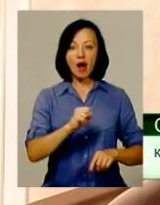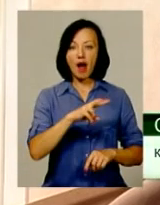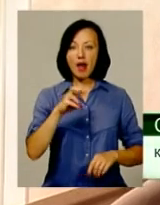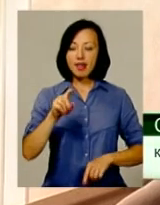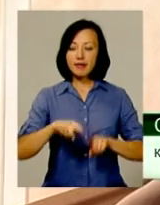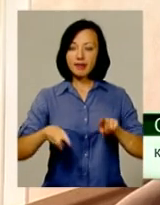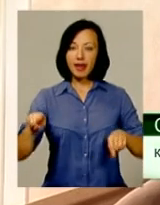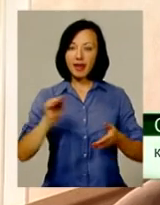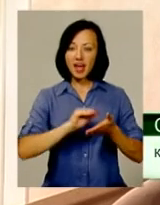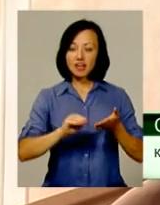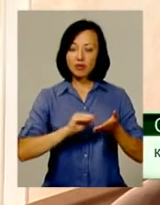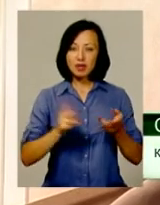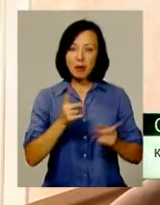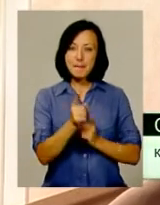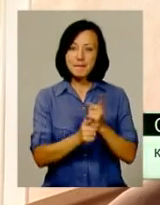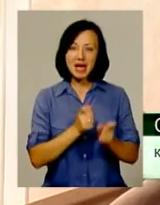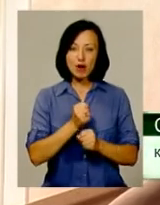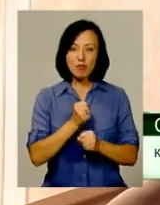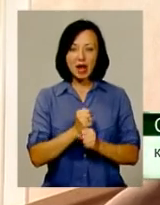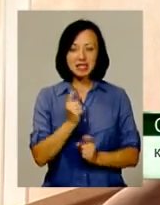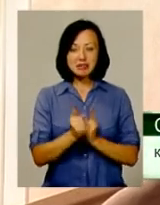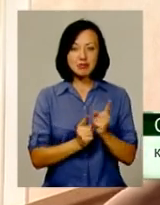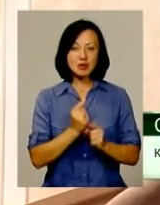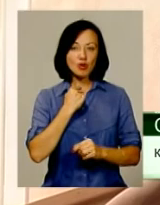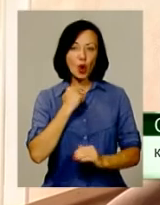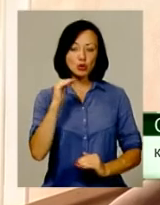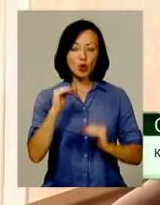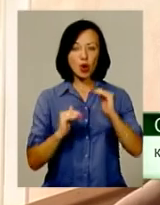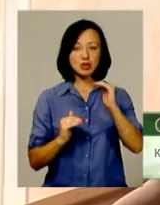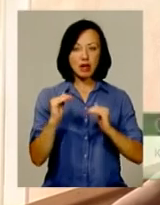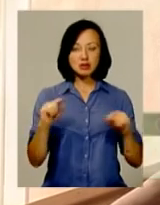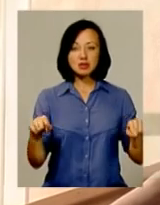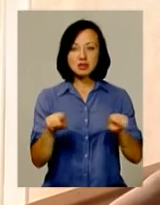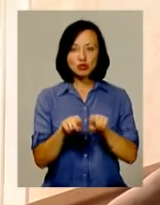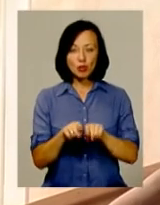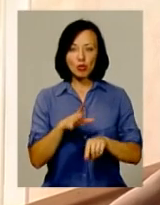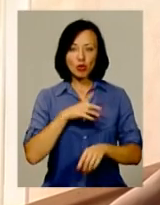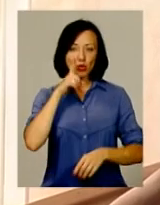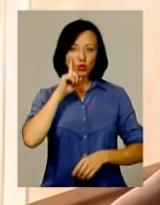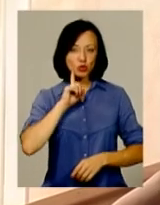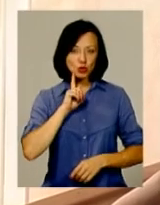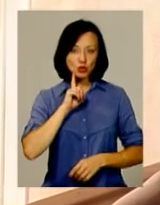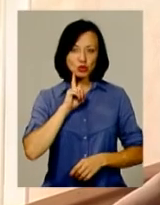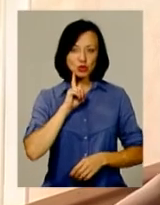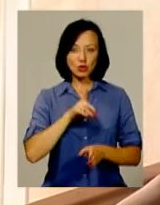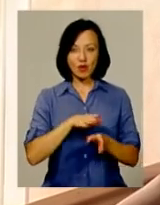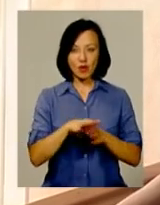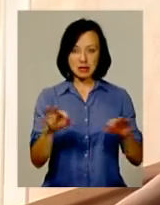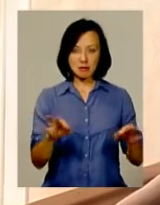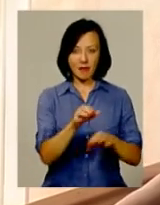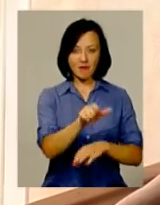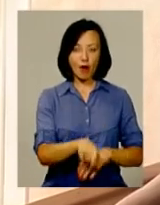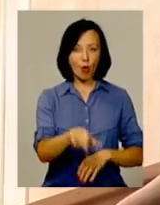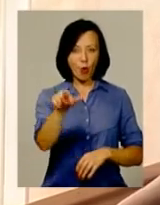переробляти, або міняти тональність, або перекладати голоси так, щоб було зручно тому чи іншому співакові,